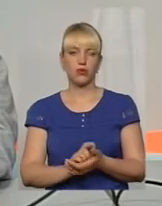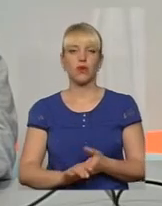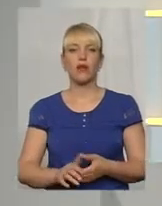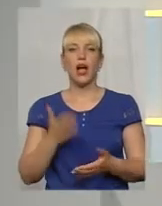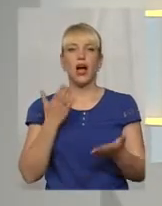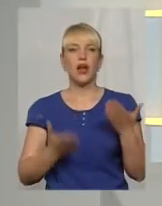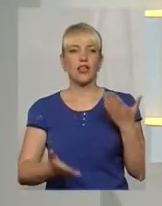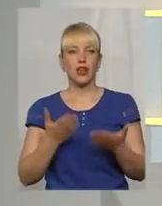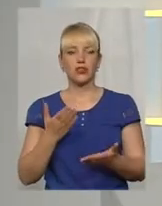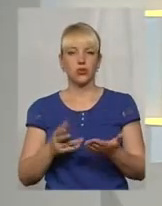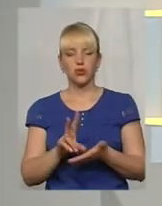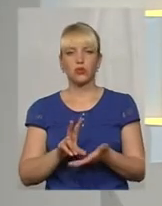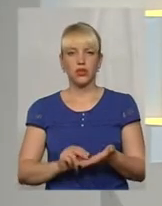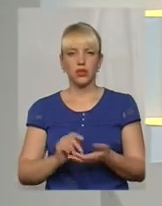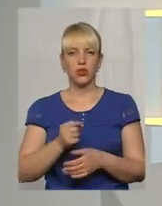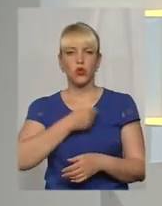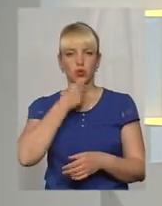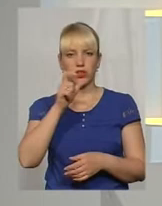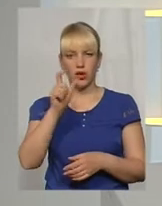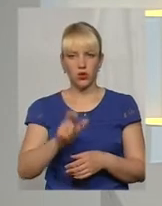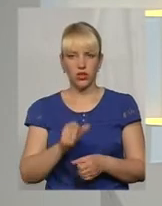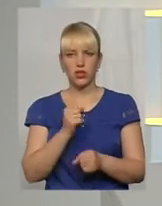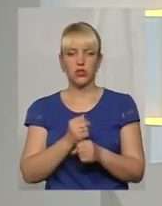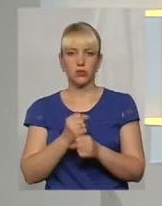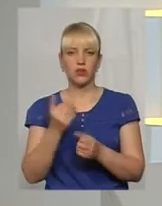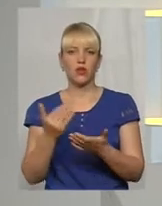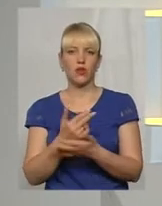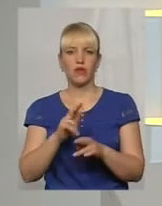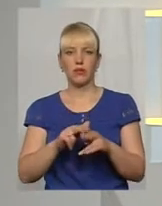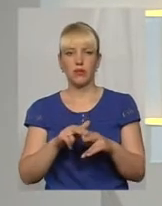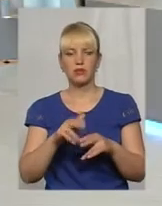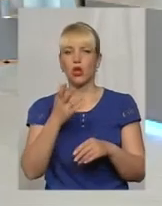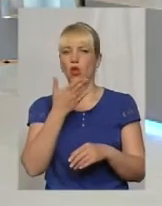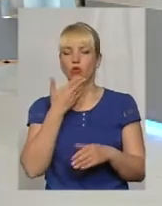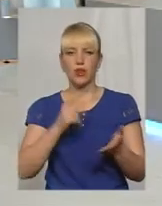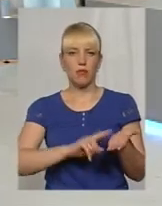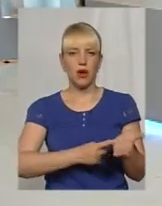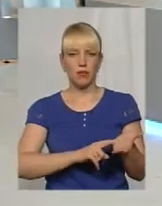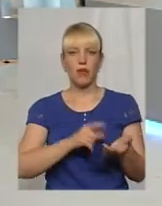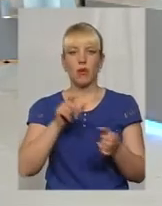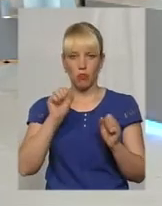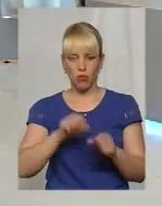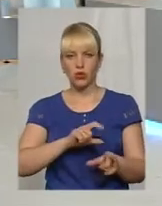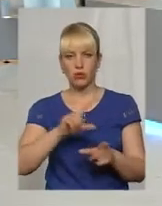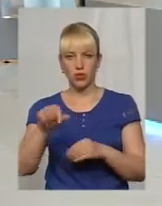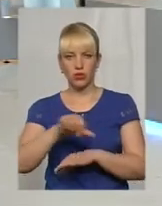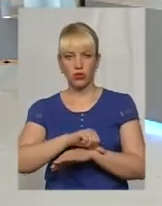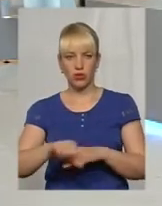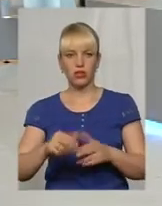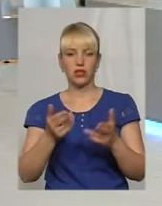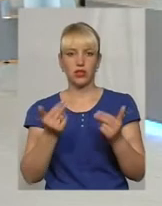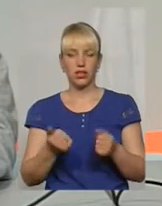А якщо, до прикладу, доросна людина зробила новий паспорт, але не здали відбитки пальців, вона може перетнути? Звичайно.